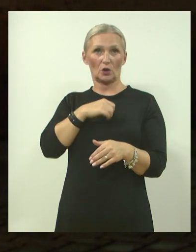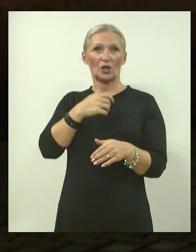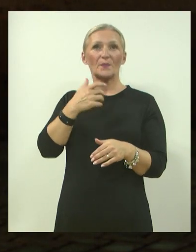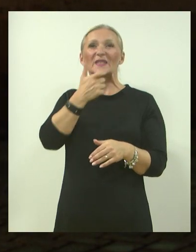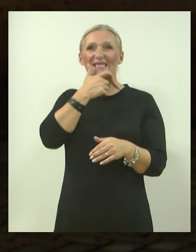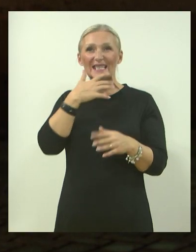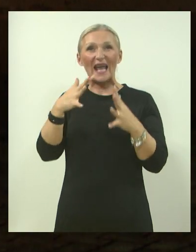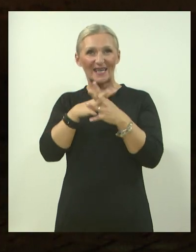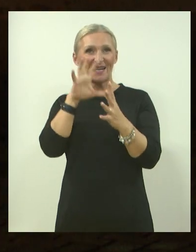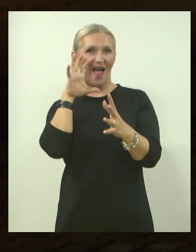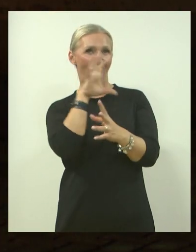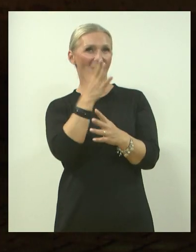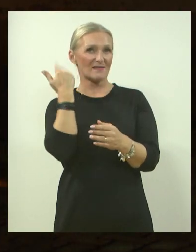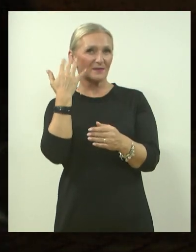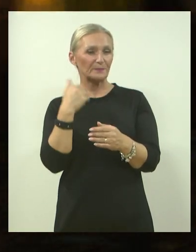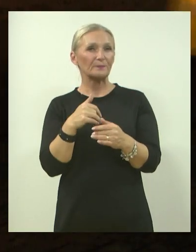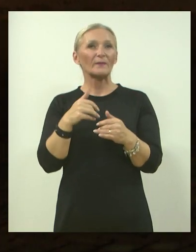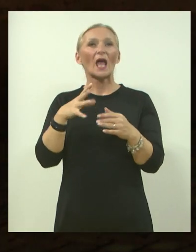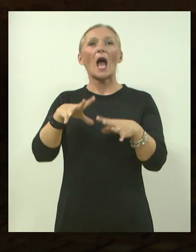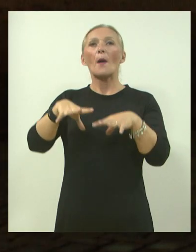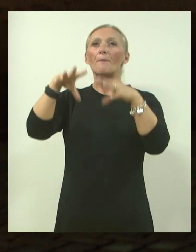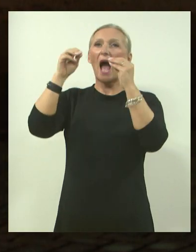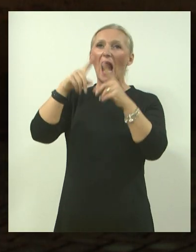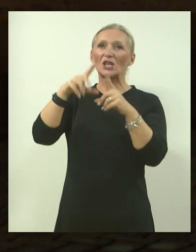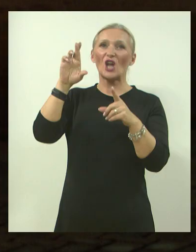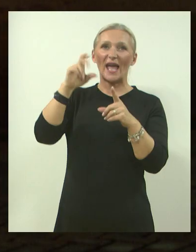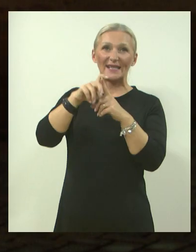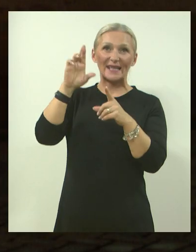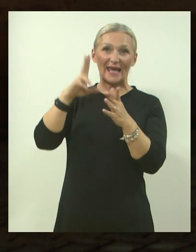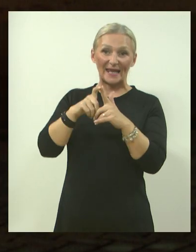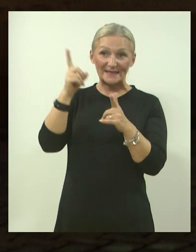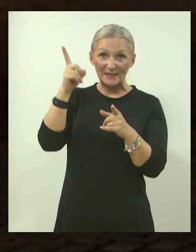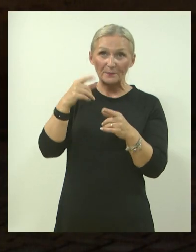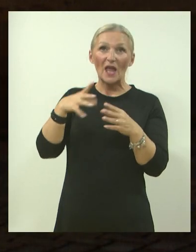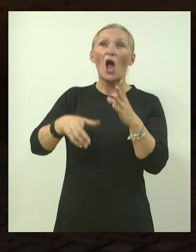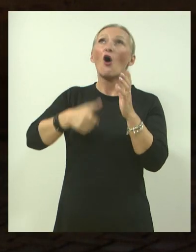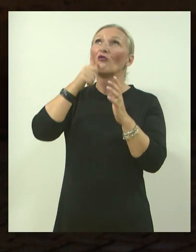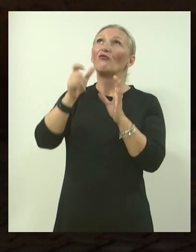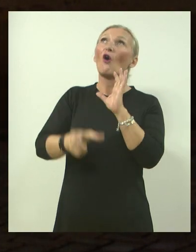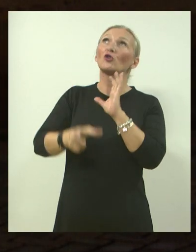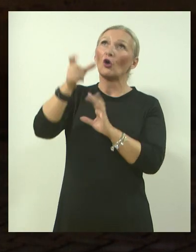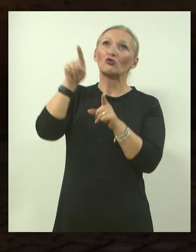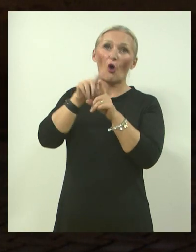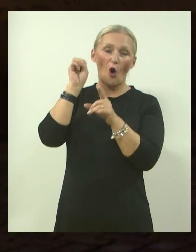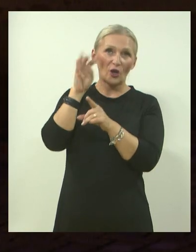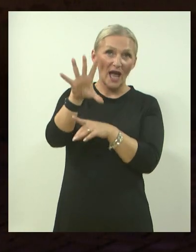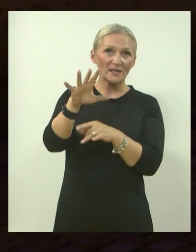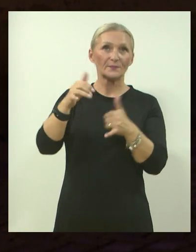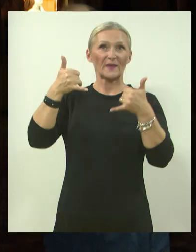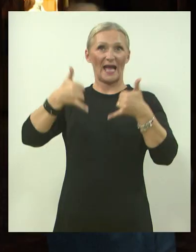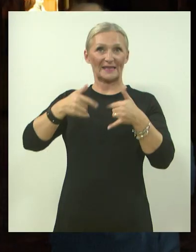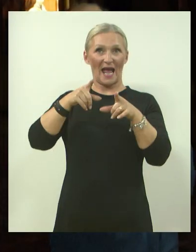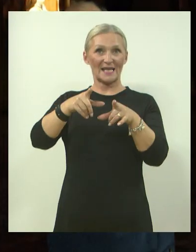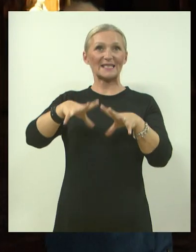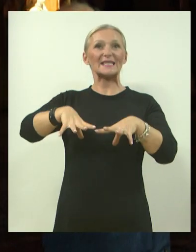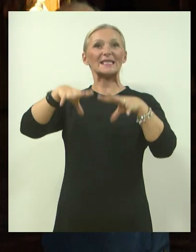Starograda, na pročelju Palače Erdedi, na našem Vodutornju. Evo danas projeciramo na